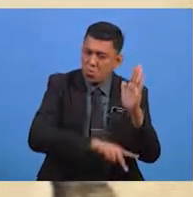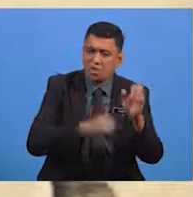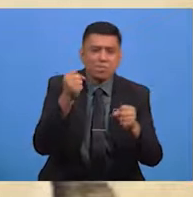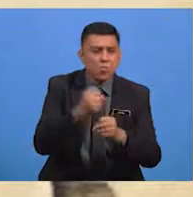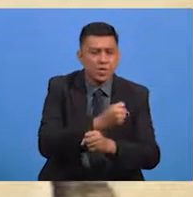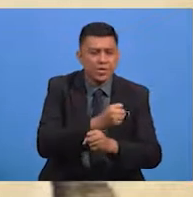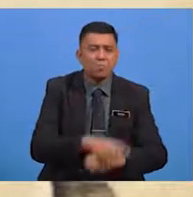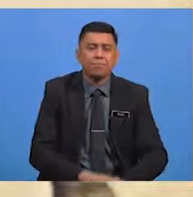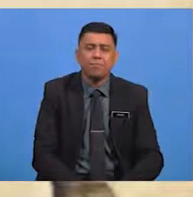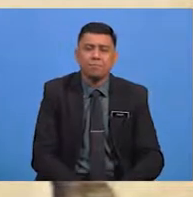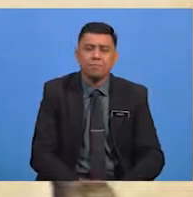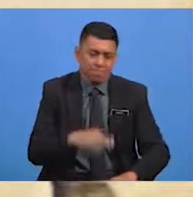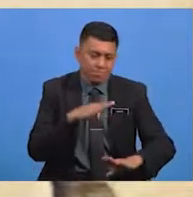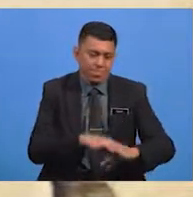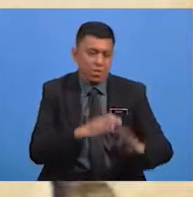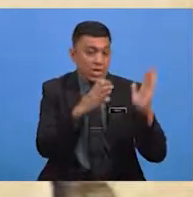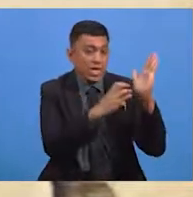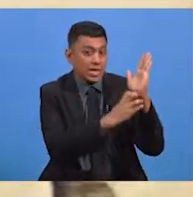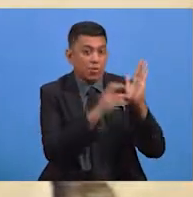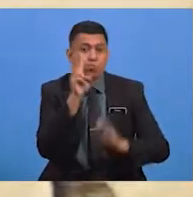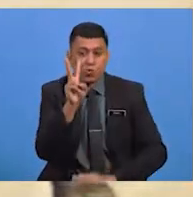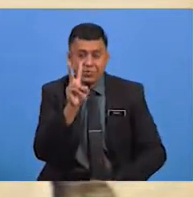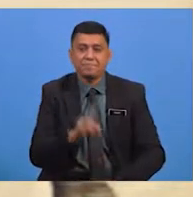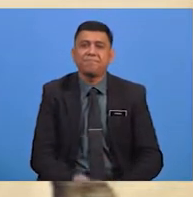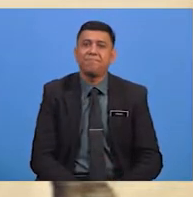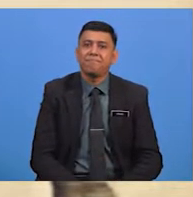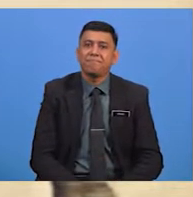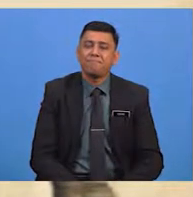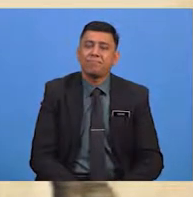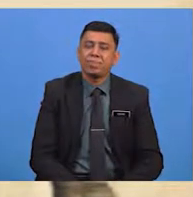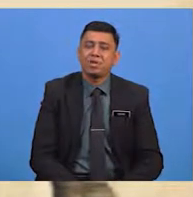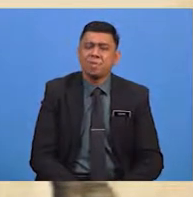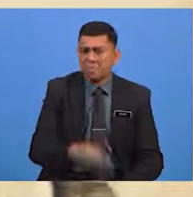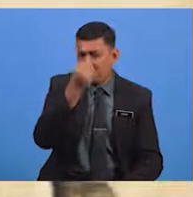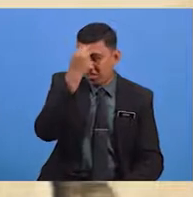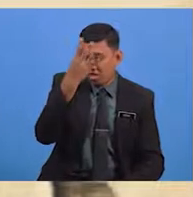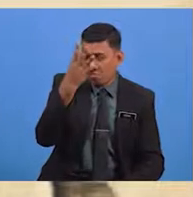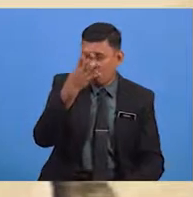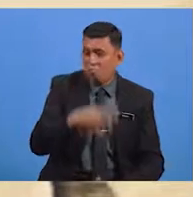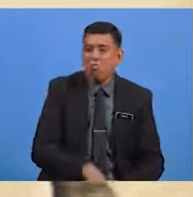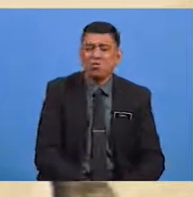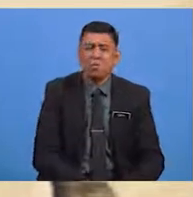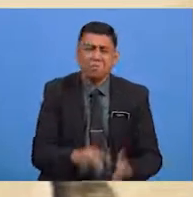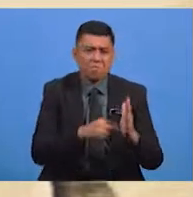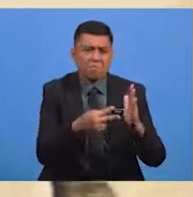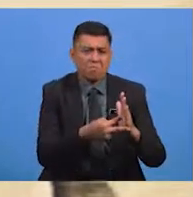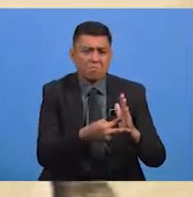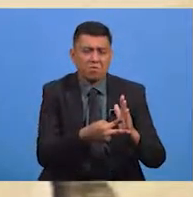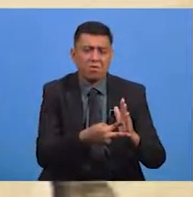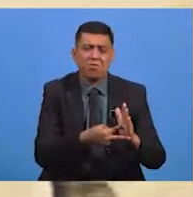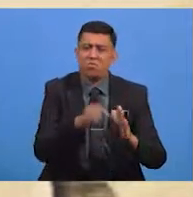Pada rangkap kedua Penyair mengungkapkan Yang bermaksud